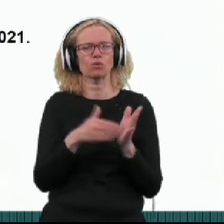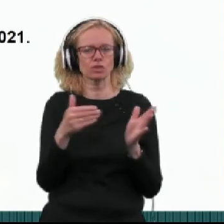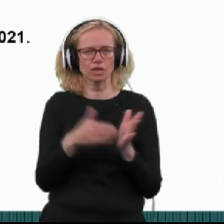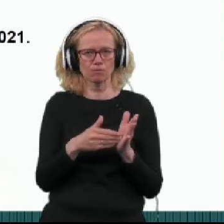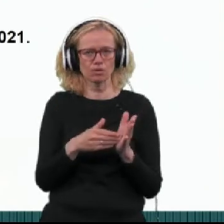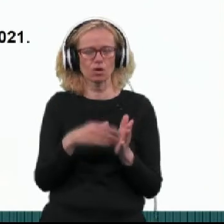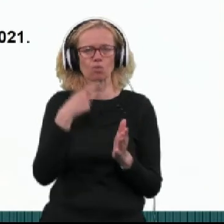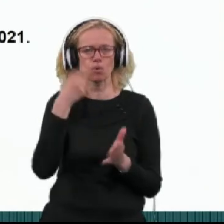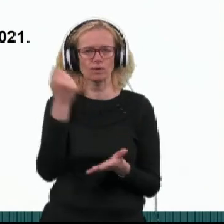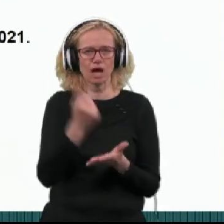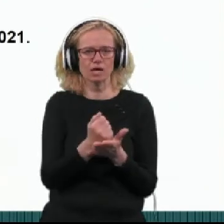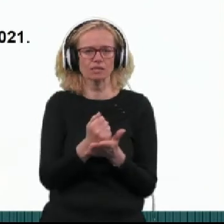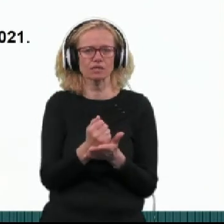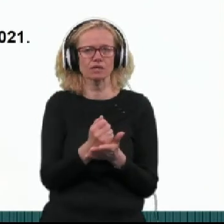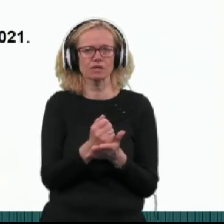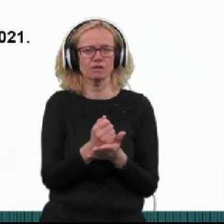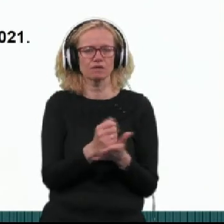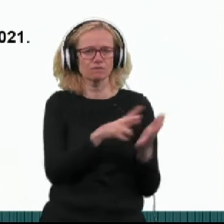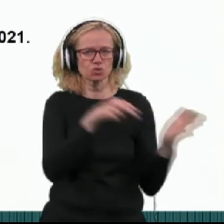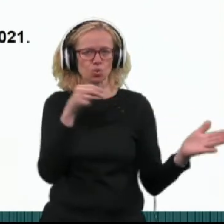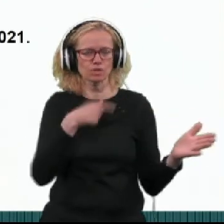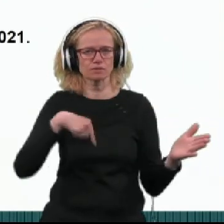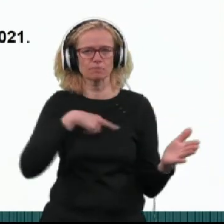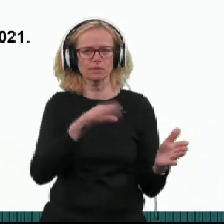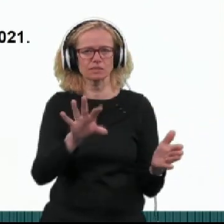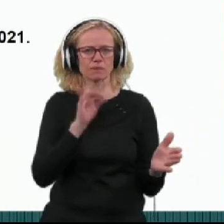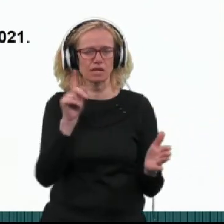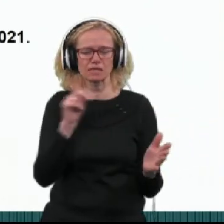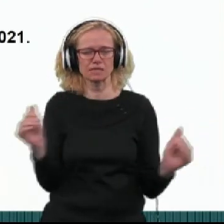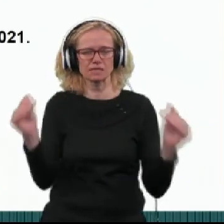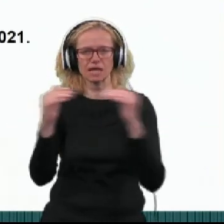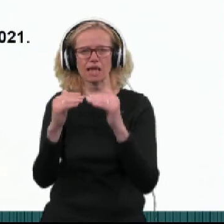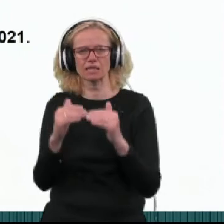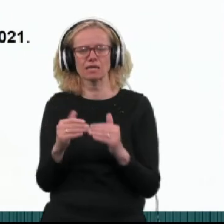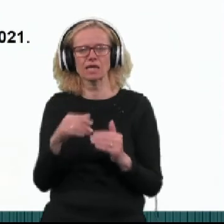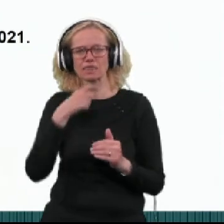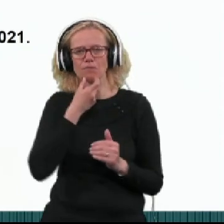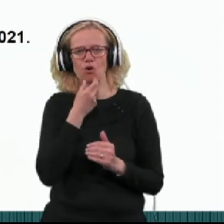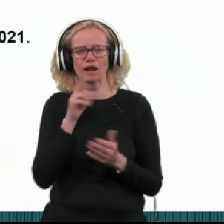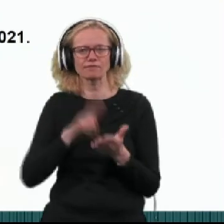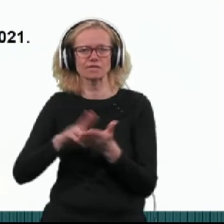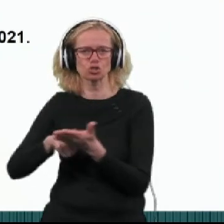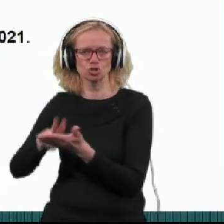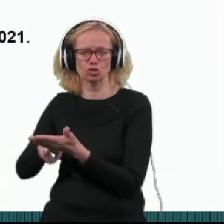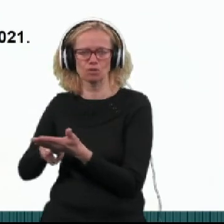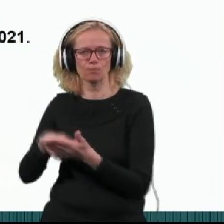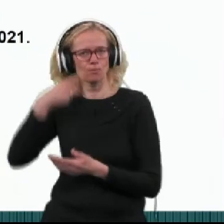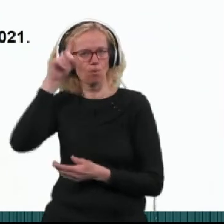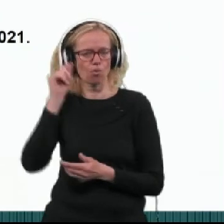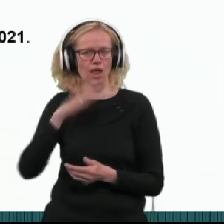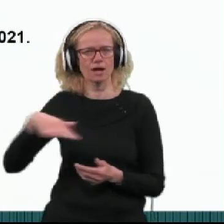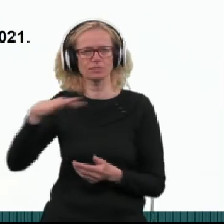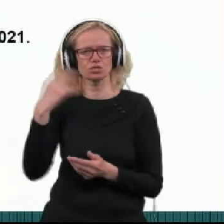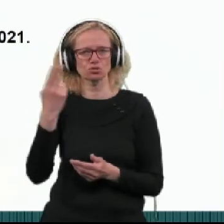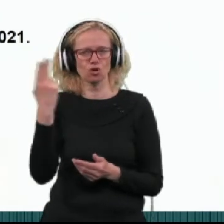povdariti, da vzorec, ki smo ga izbrali, ni skladen z demografskimi značilnostmi populacije